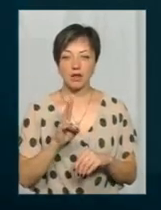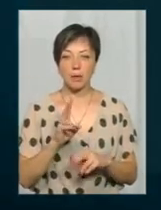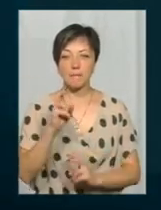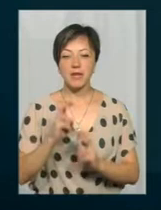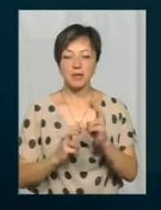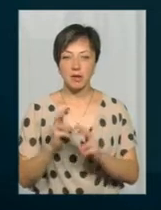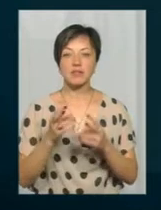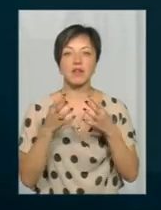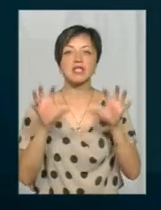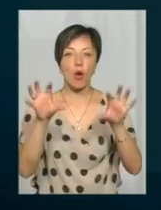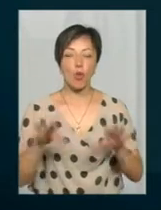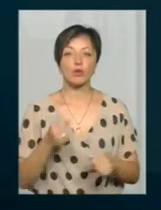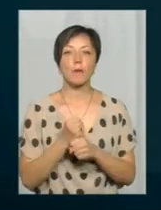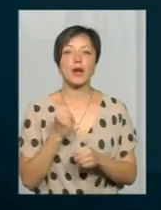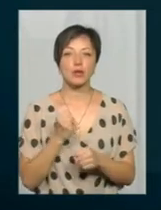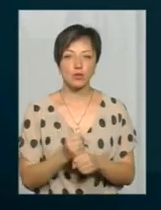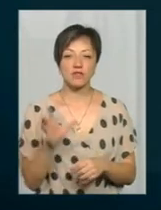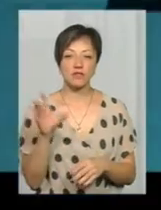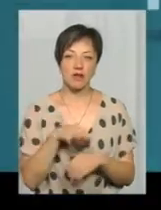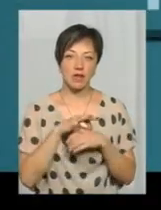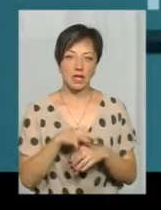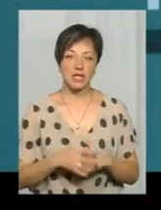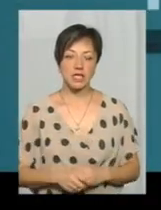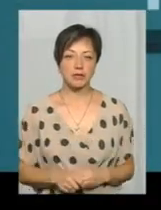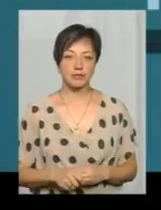легалізовані, все воно ведеться.